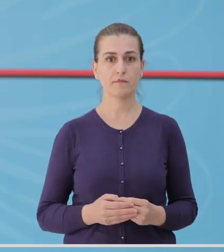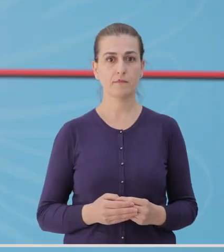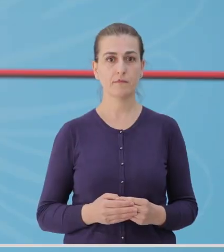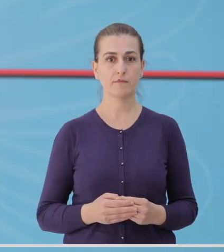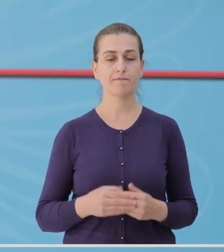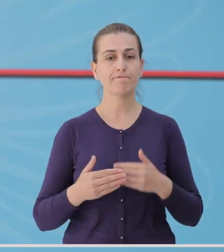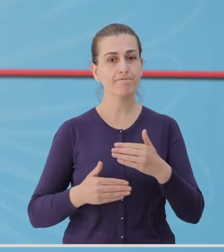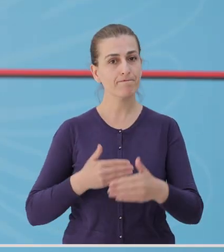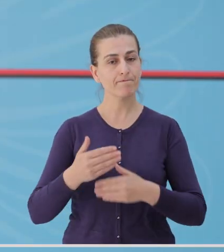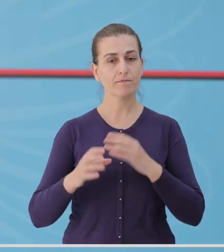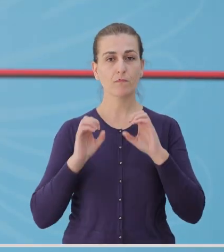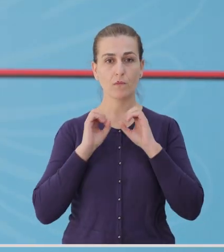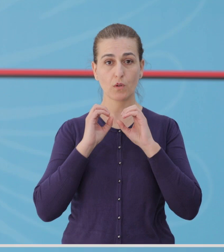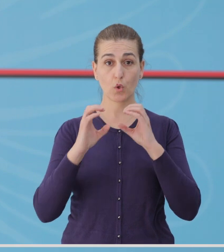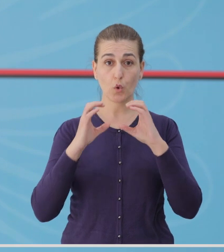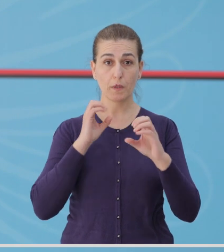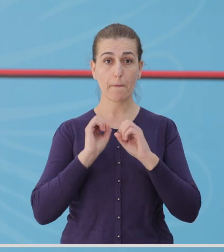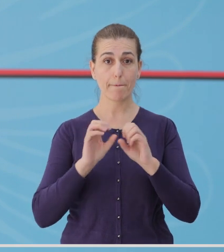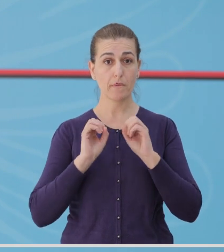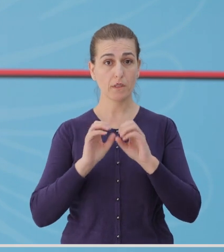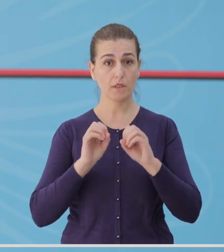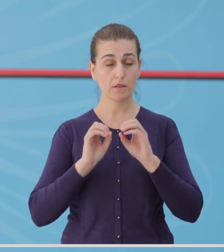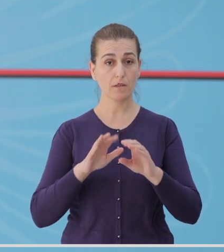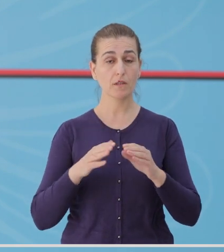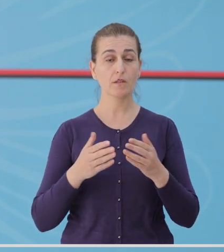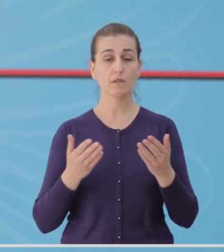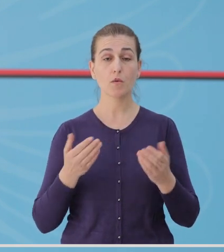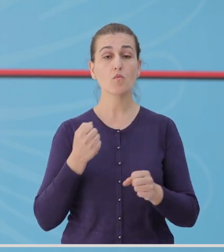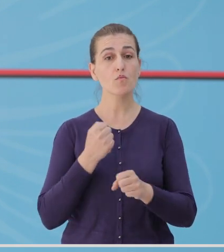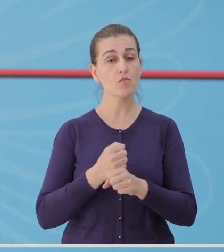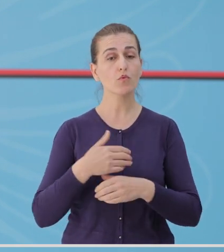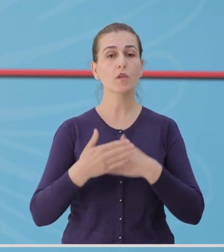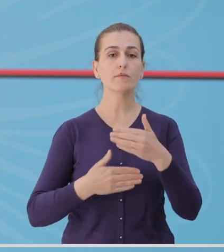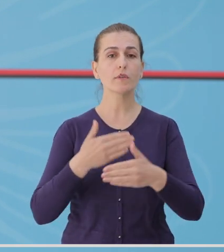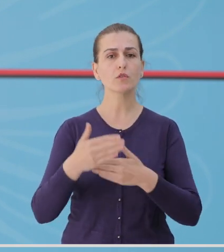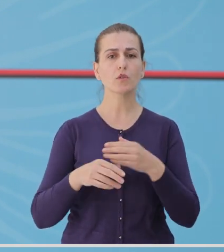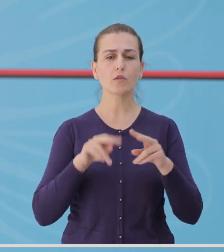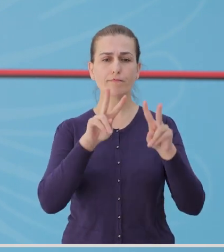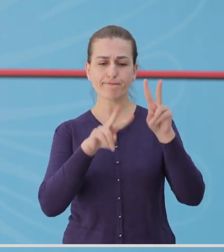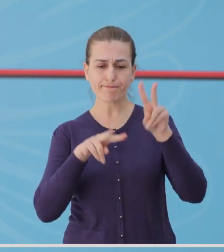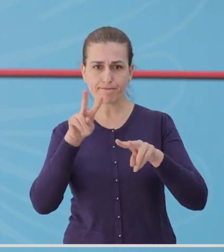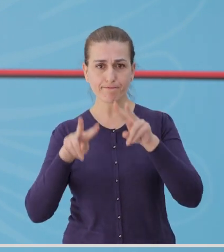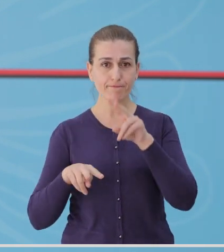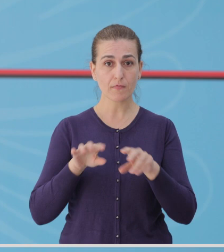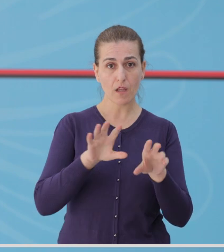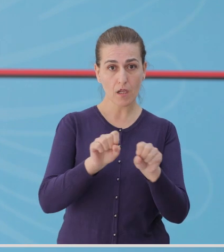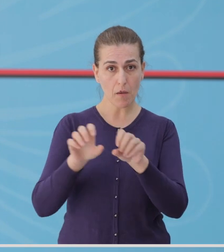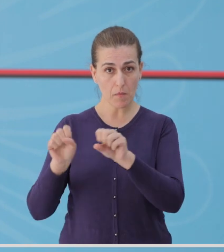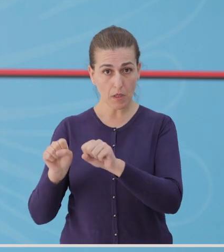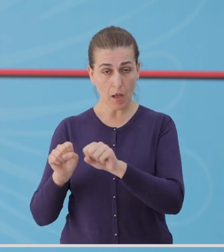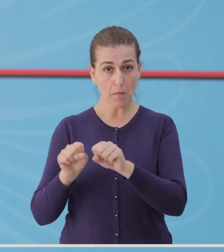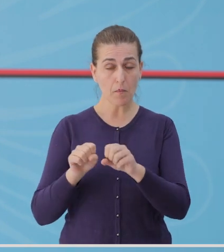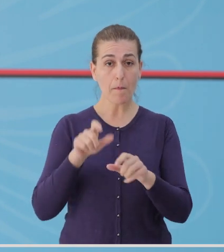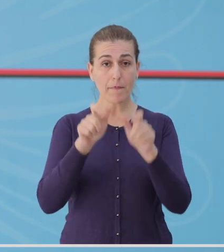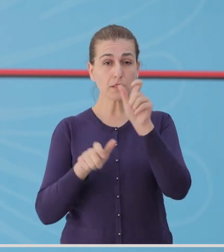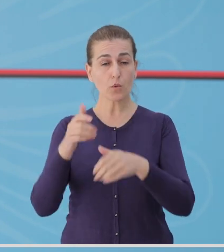Në vijim të komunikimit ton të përdiqëm, ju bëjmë me dje se vazhdojmë puna në teren për identifikimin e rasteve të reja dhe